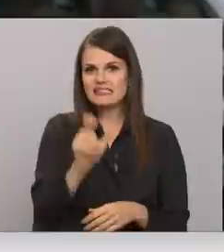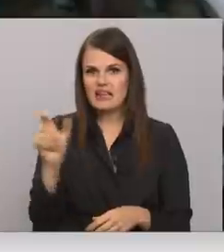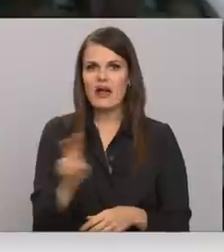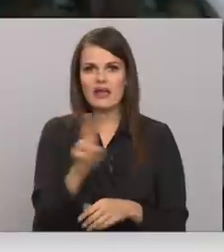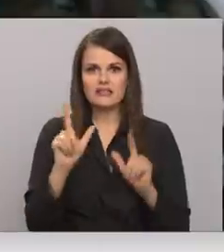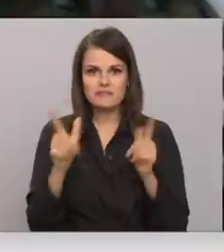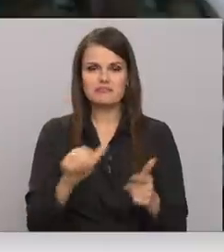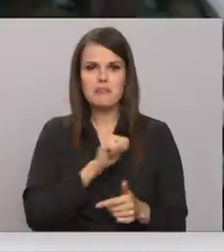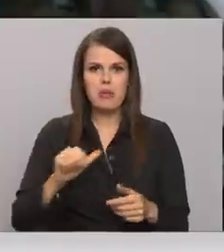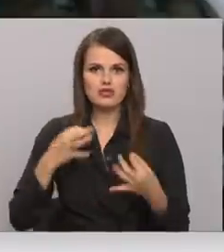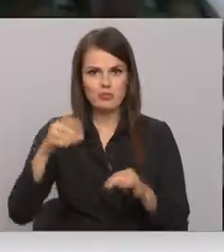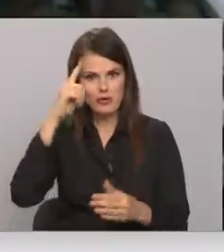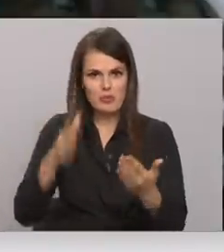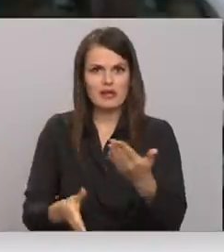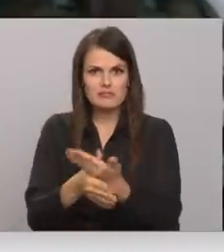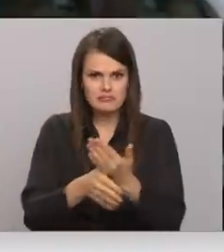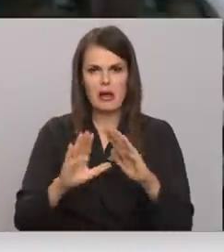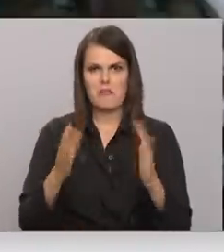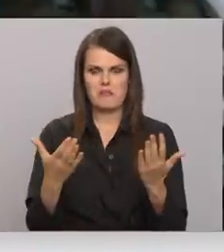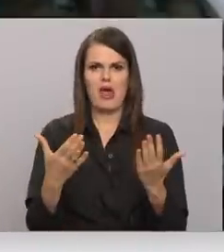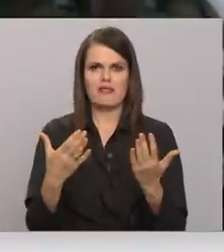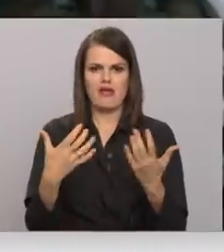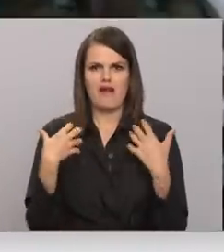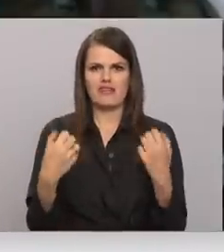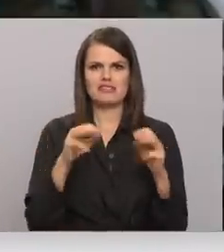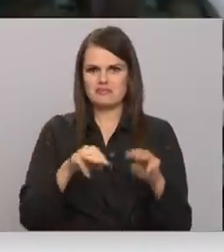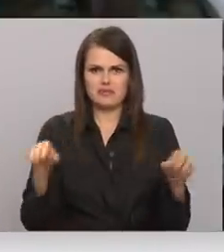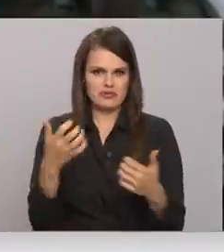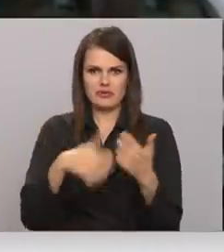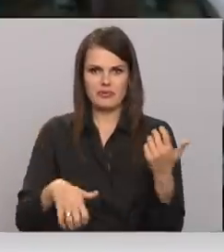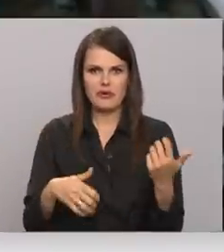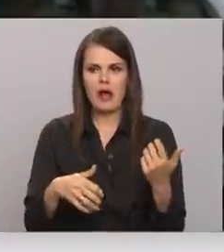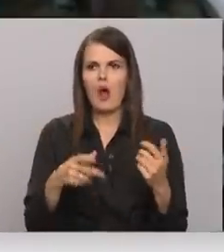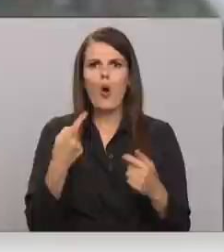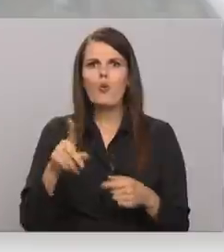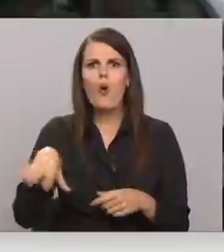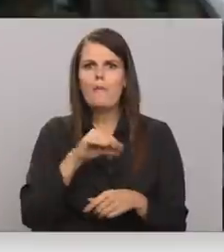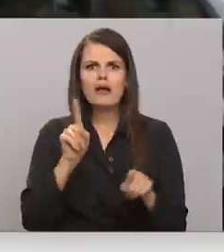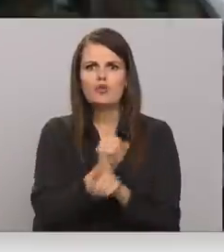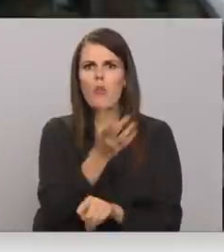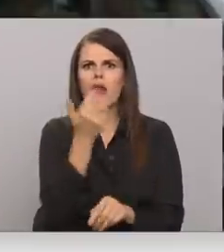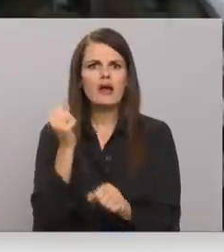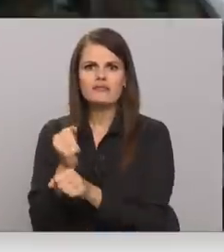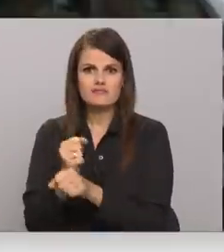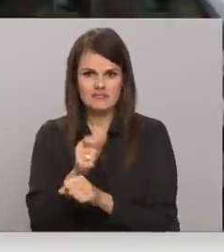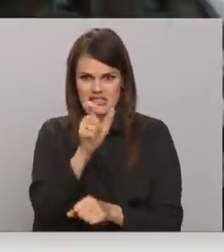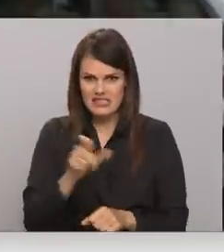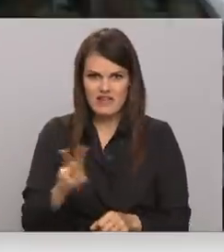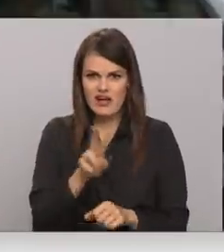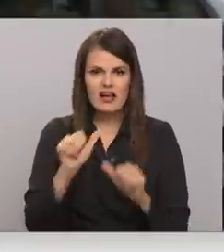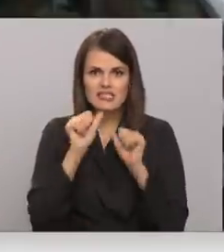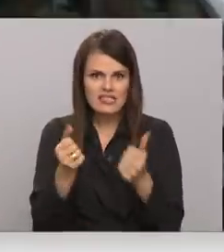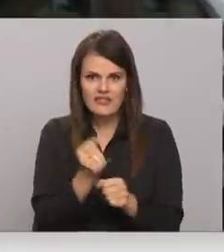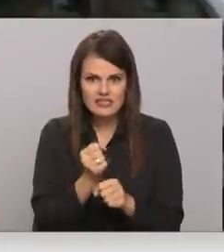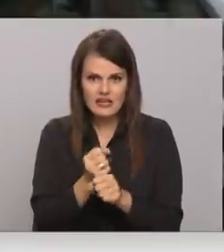Tanība šā laikā mēs paziņojam par mobilizāciju. Ko mēs mobilizēsim? Cilvēks, kur nevar pastrādāt, mums jau ir saraksts ar mediķiem, kur ir